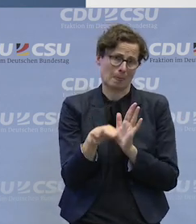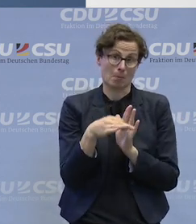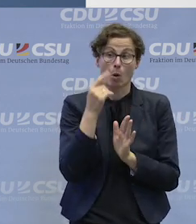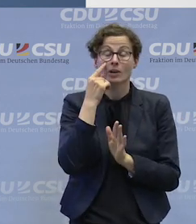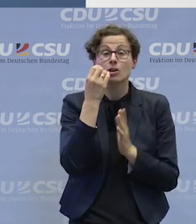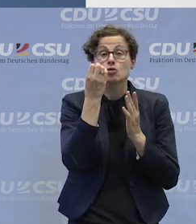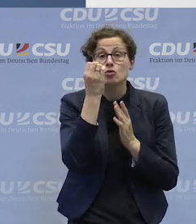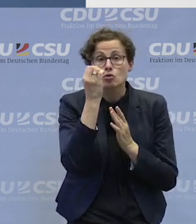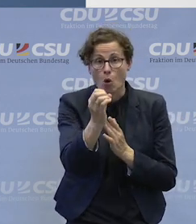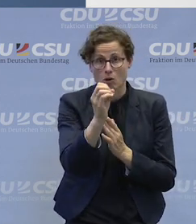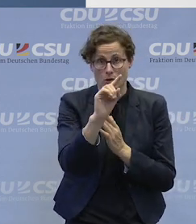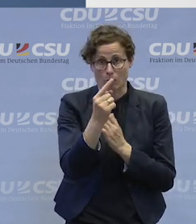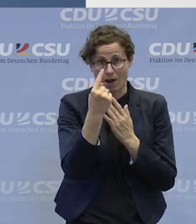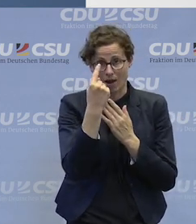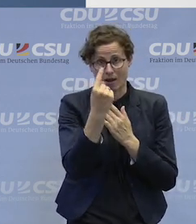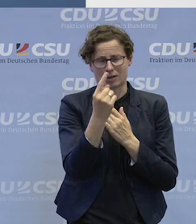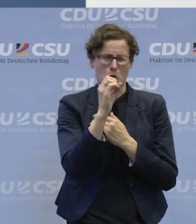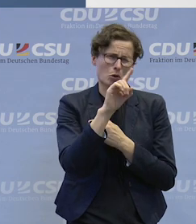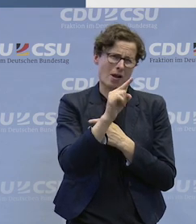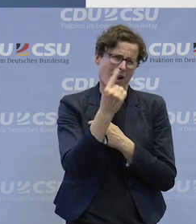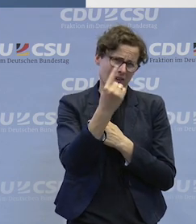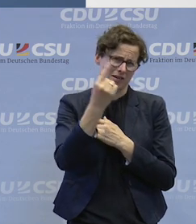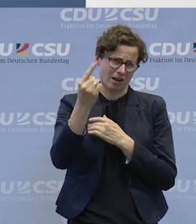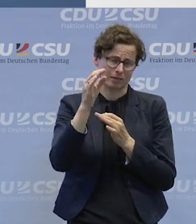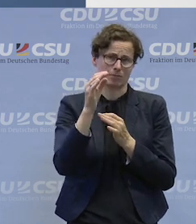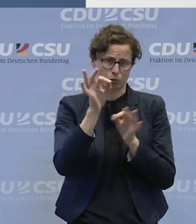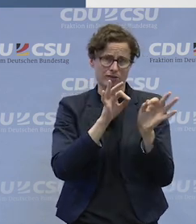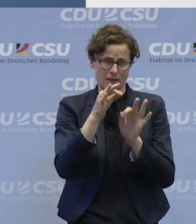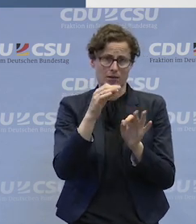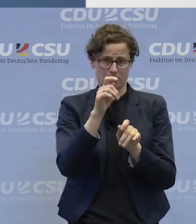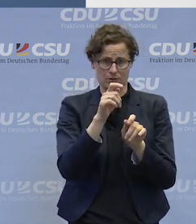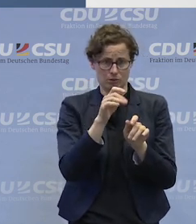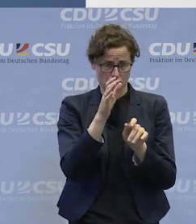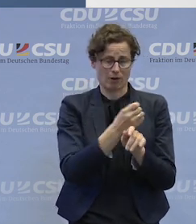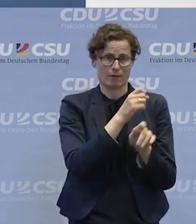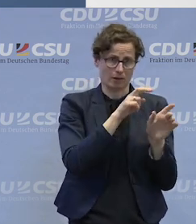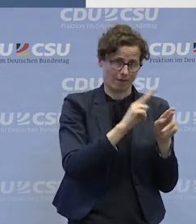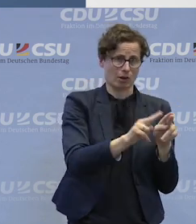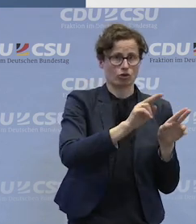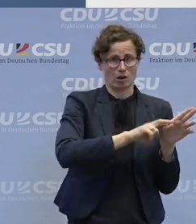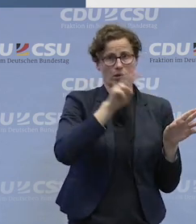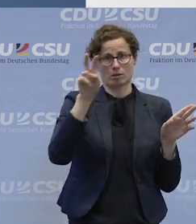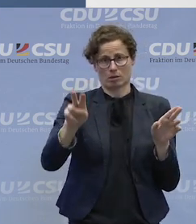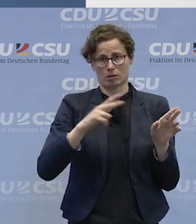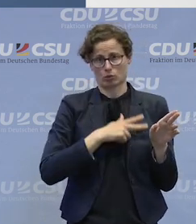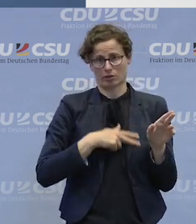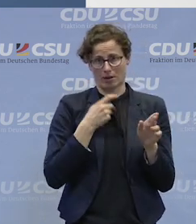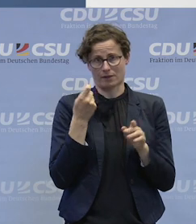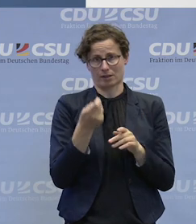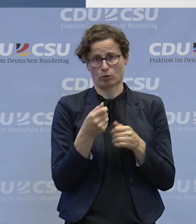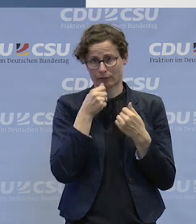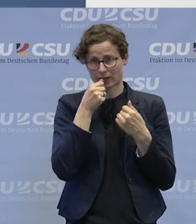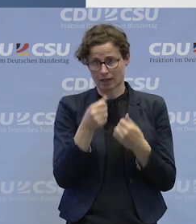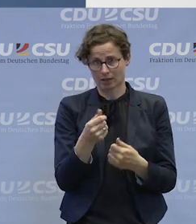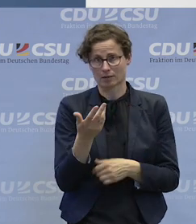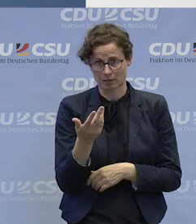0,1 Prozent, 0,11 Prozent Vermittlung in ein sozialversicherungspflichtiges Arbeitsverhältnis. Das stimmt, da gibt